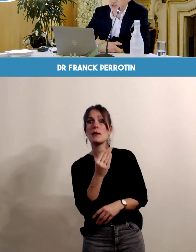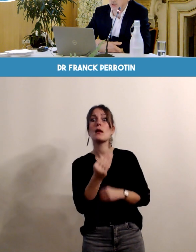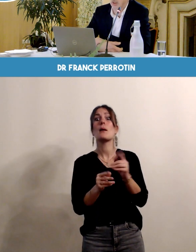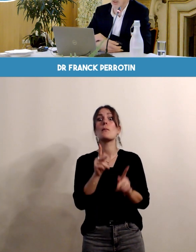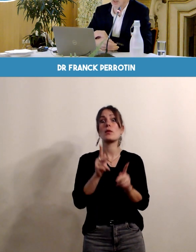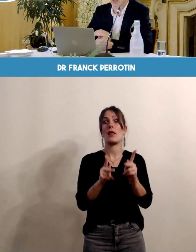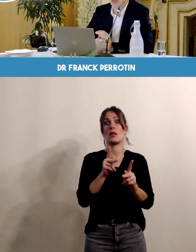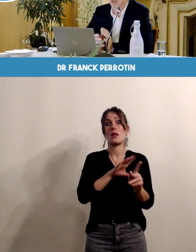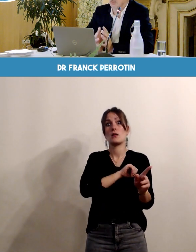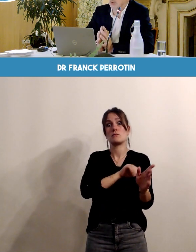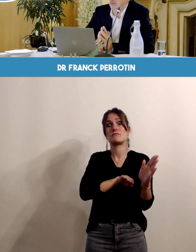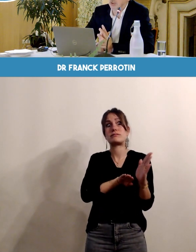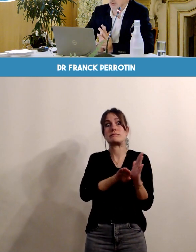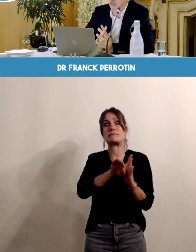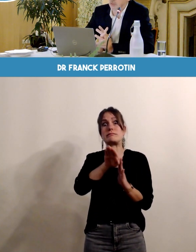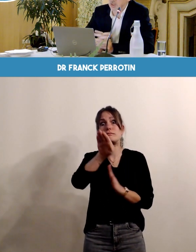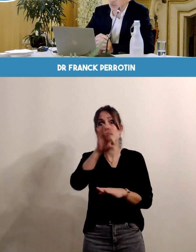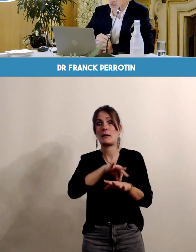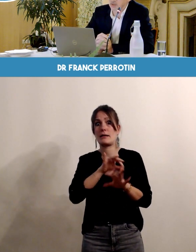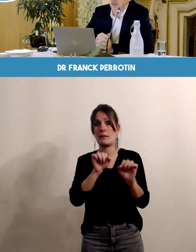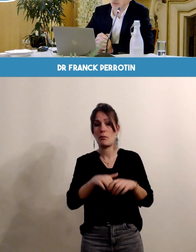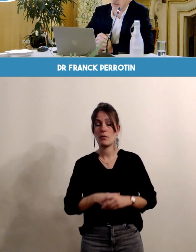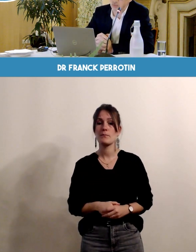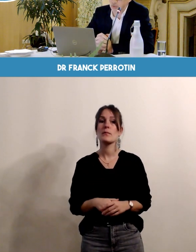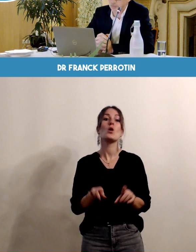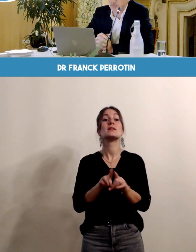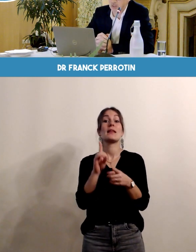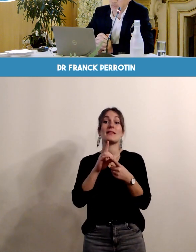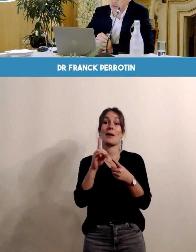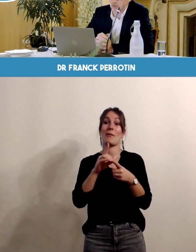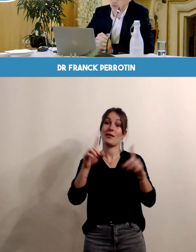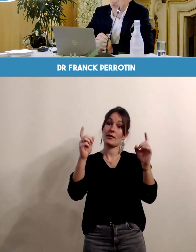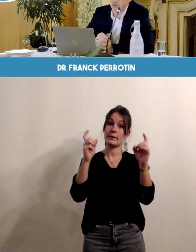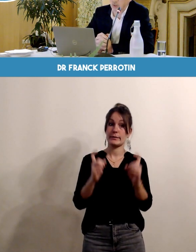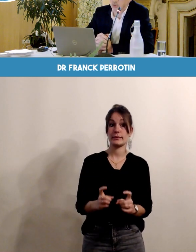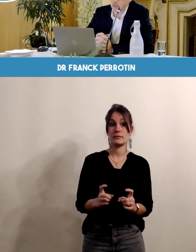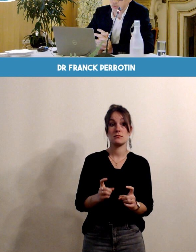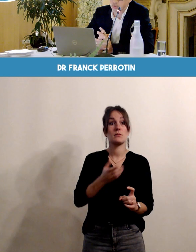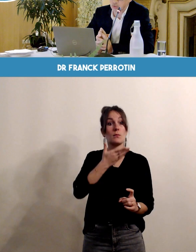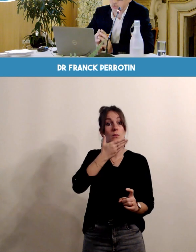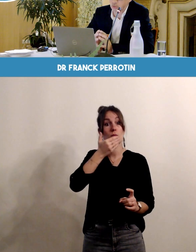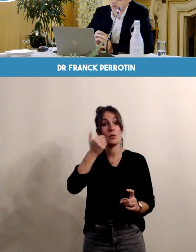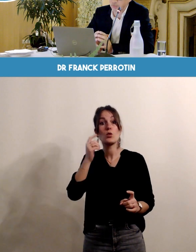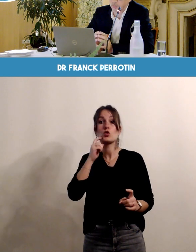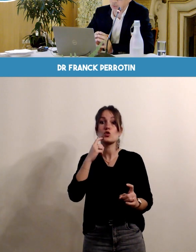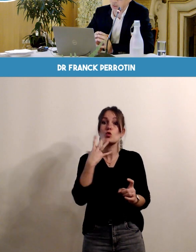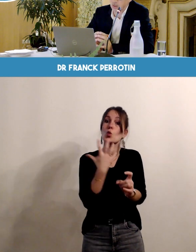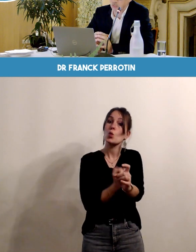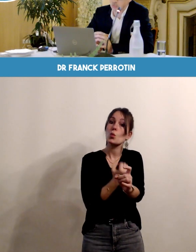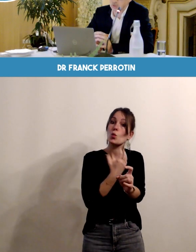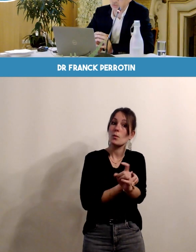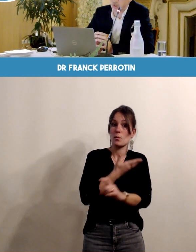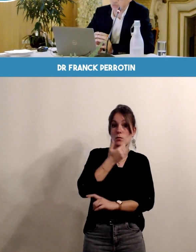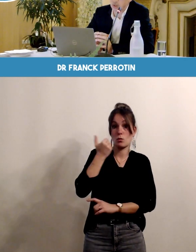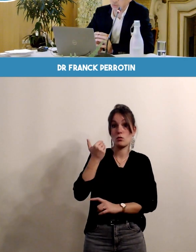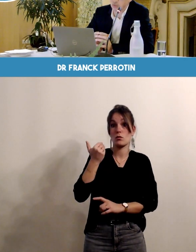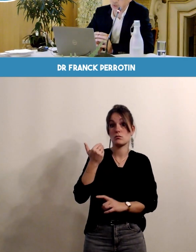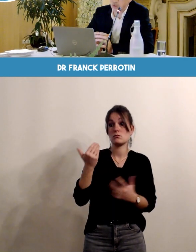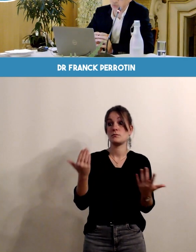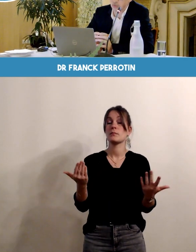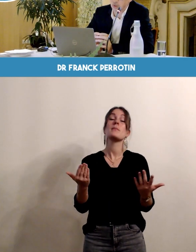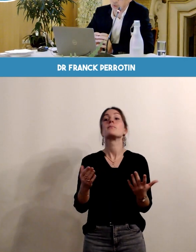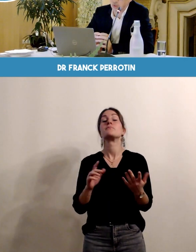pré-éclampsie ça diminue le risque de diabète également ça améliore l'absorption des sucres et du coup ça va